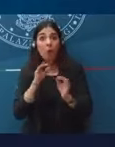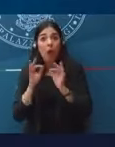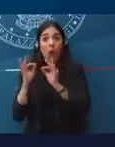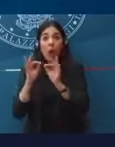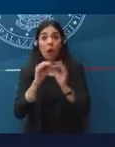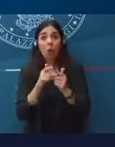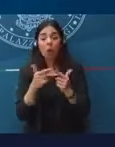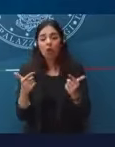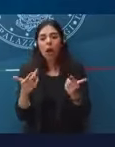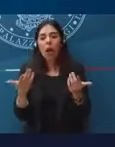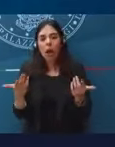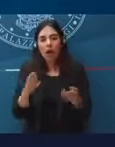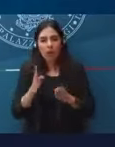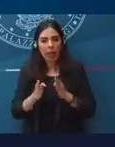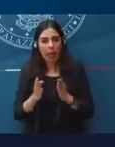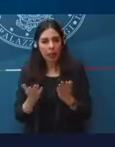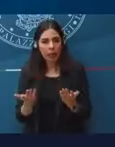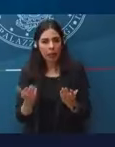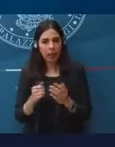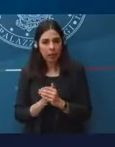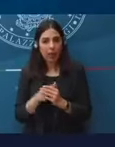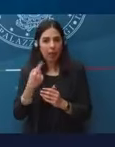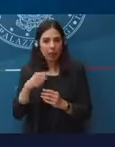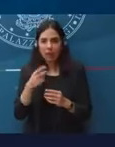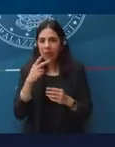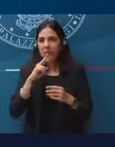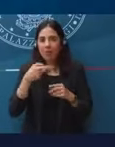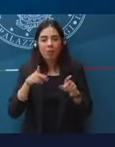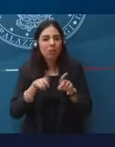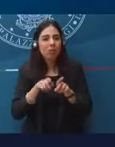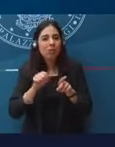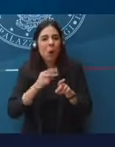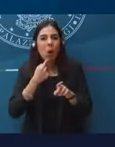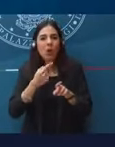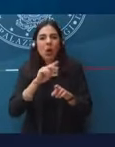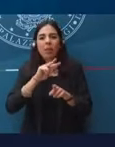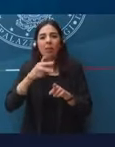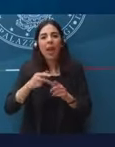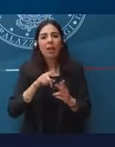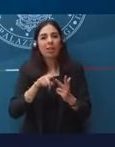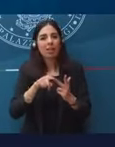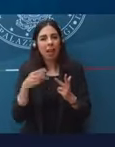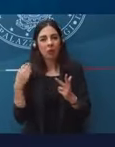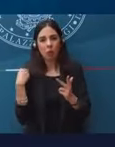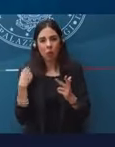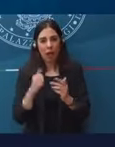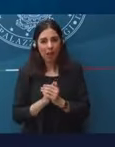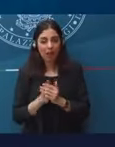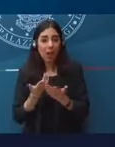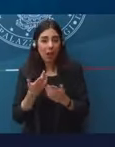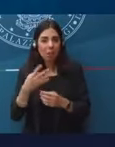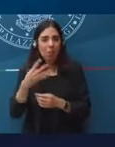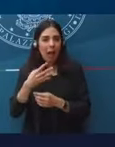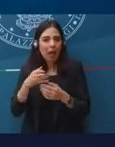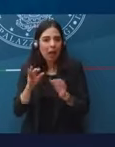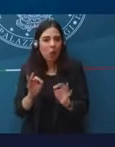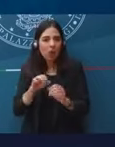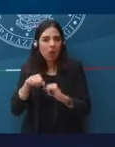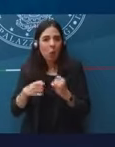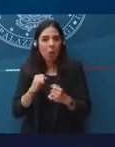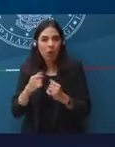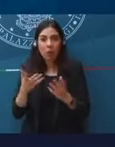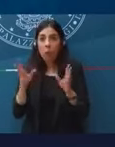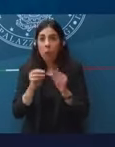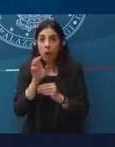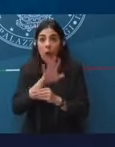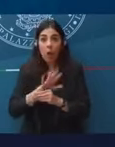è la stessa risposta, la stessa alla terza domanda. La Merkel si comporta in questo modo. Cioè, se l'Unione Europea